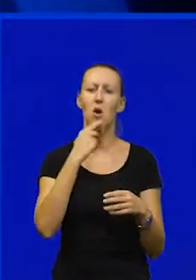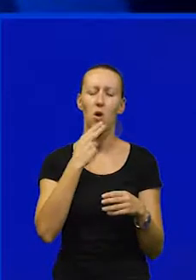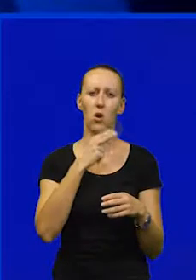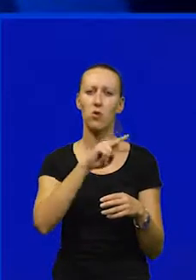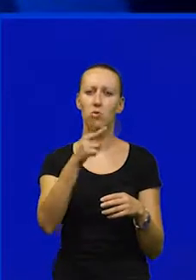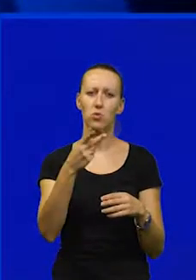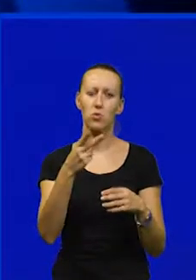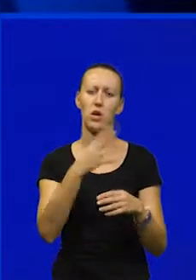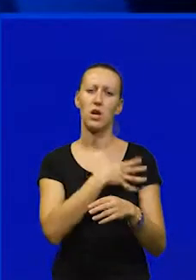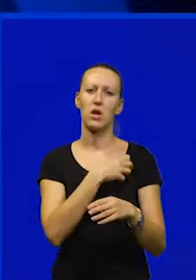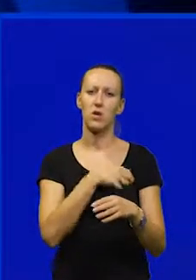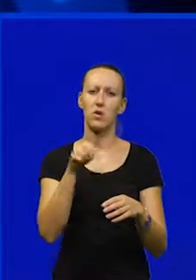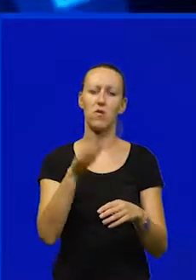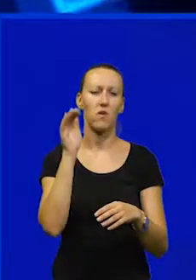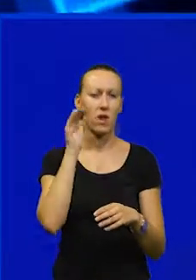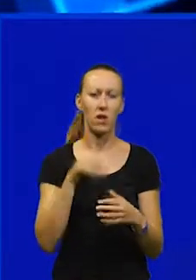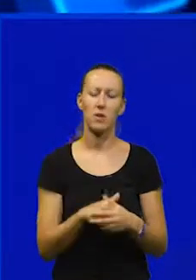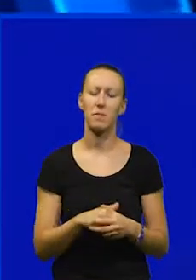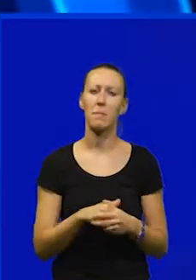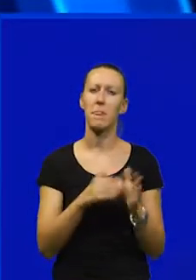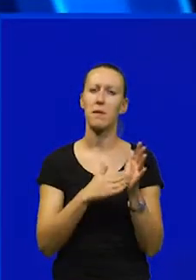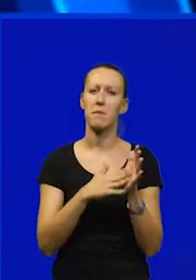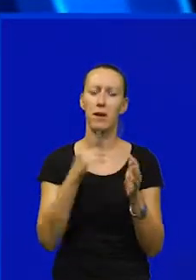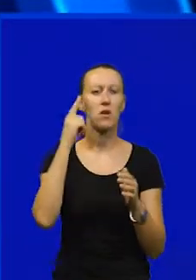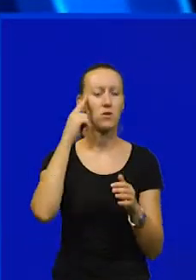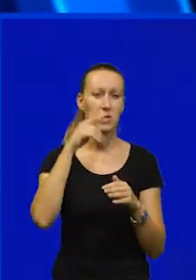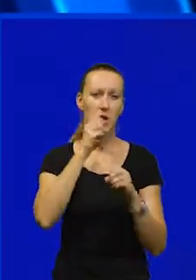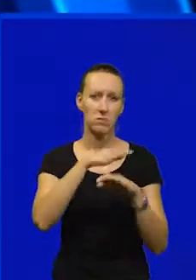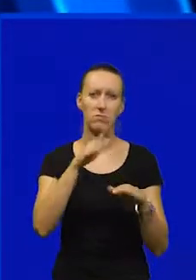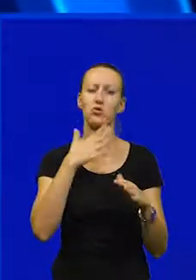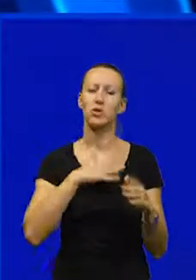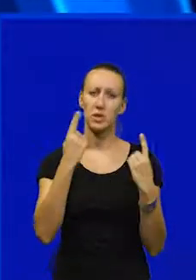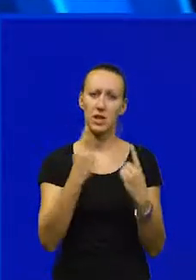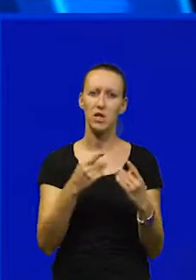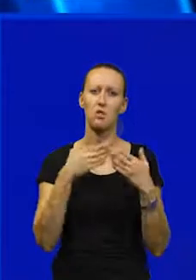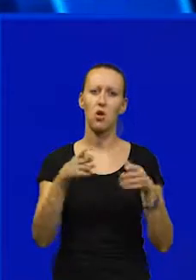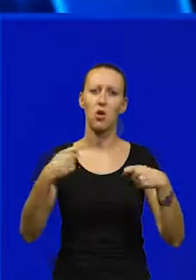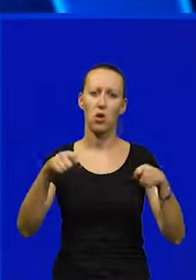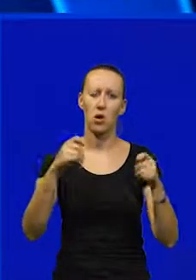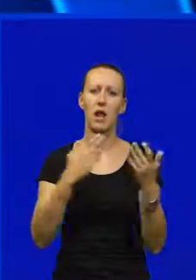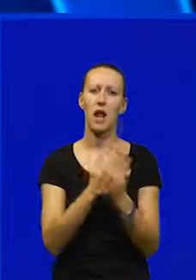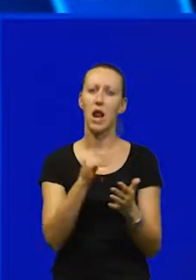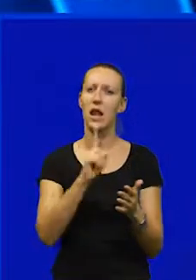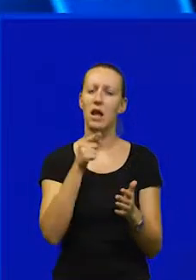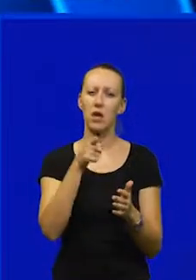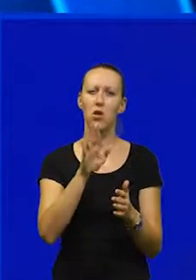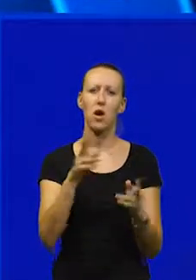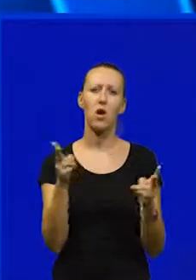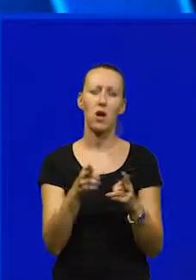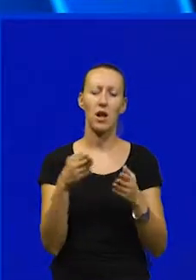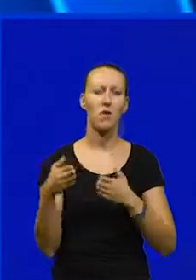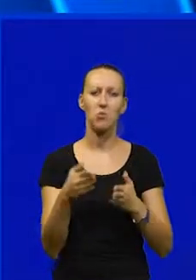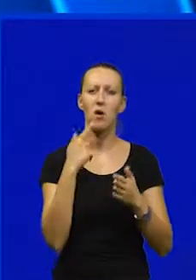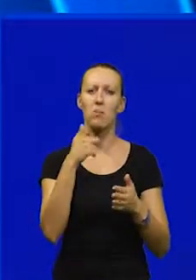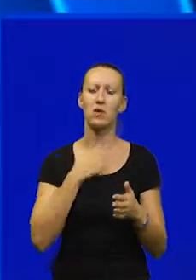kraj Hrvatske ovoj vladi. Premijer je dao do znanja da oni žele zadržati Brodogradnju ali da nije to tako kratak put